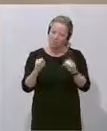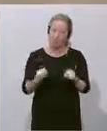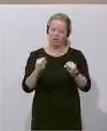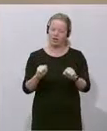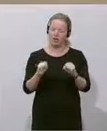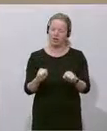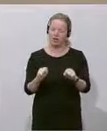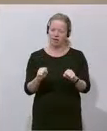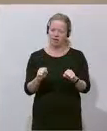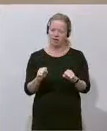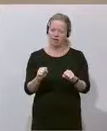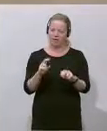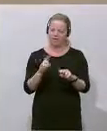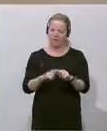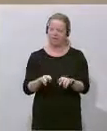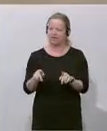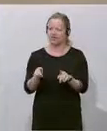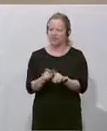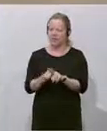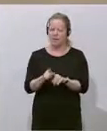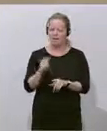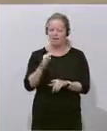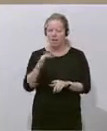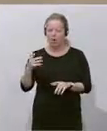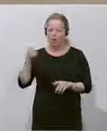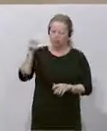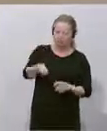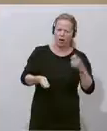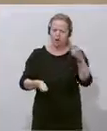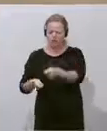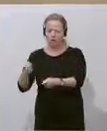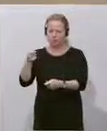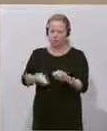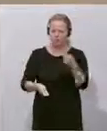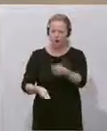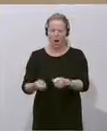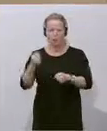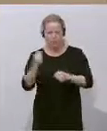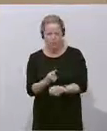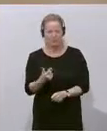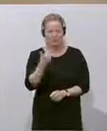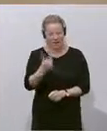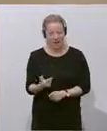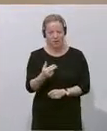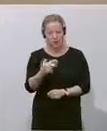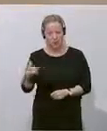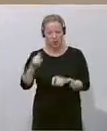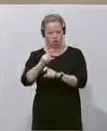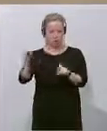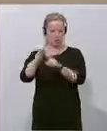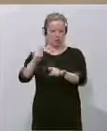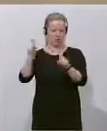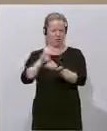einem buchstäblich die Millionen hinterhergeschoben werden, dass man trotzdem 20 Millionen Schulden hat? Das muss man ja auch einmal zusammenbringen. Das ist eine